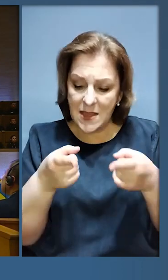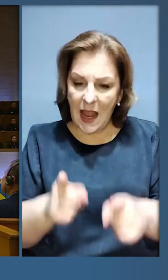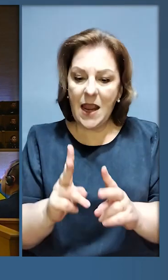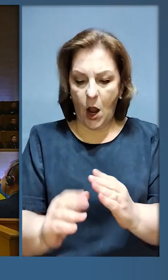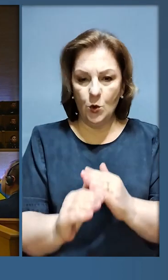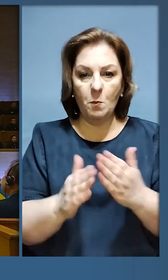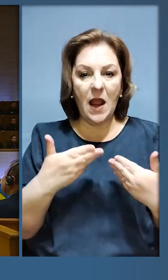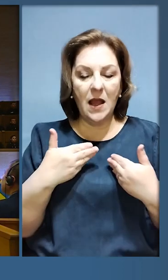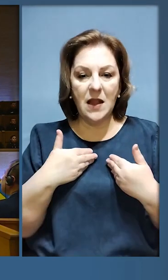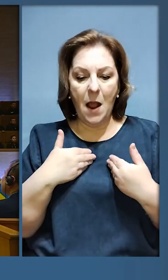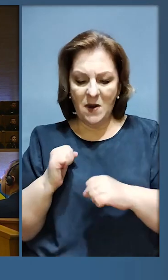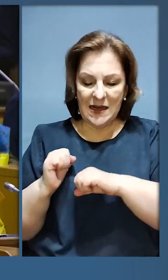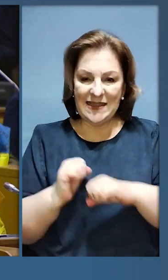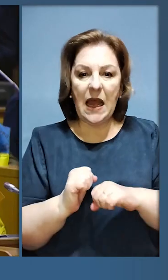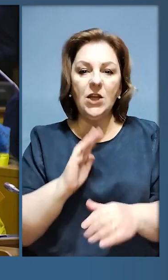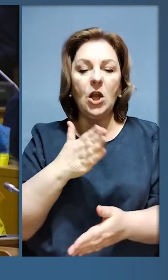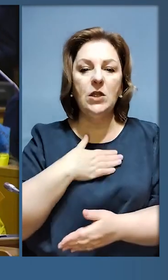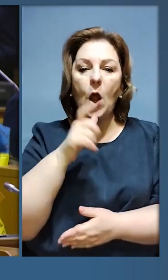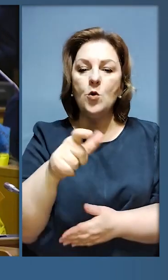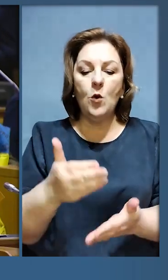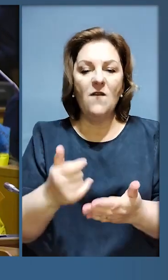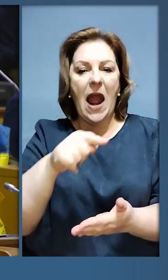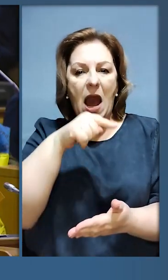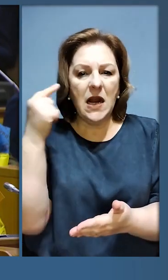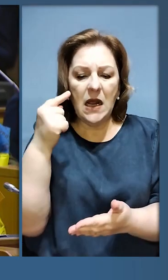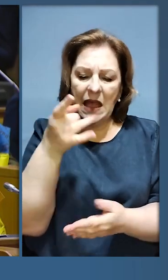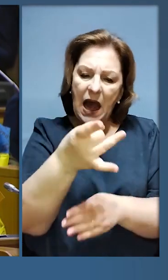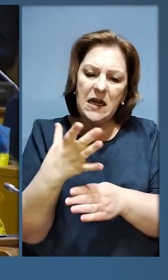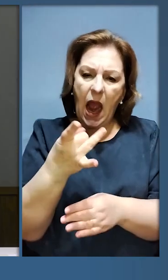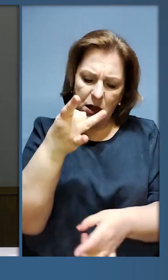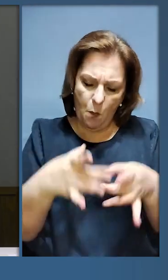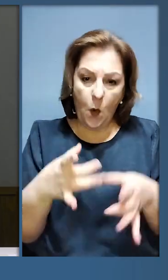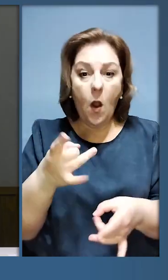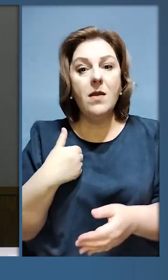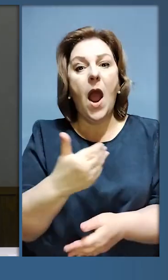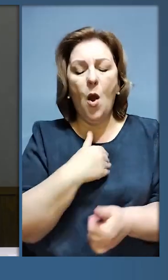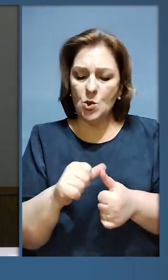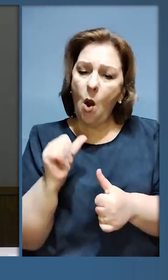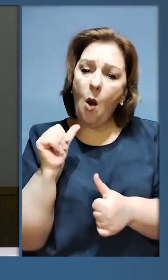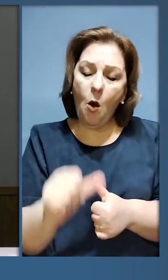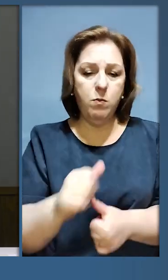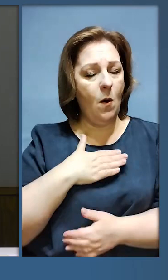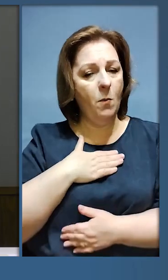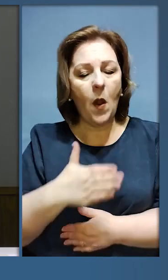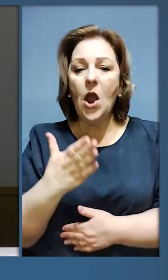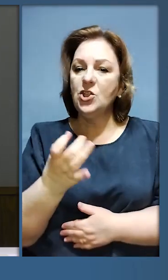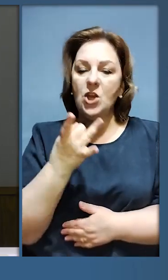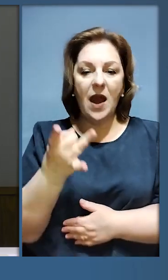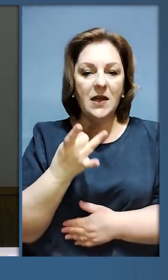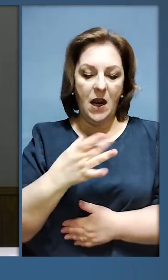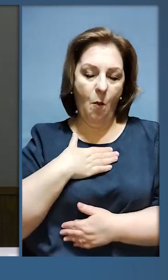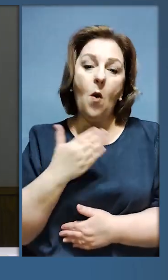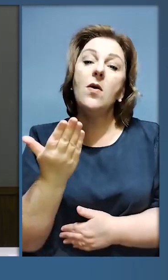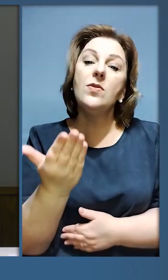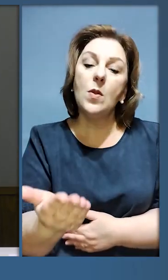російської окупації. Дії, які допомагають нам захищати наших людей від російських ракет і бомб. Я хочу